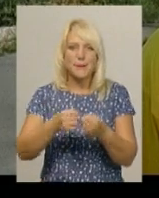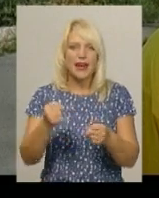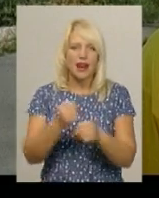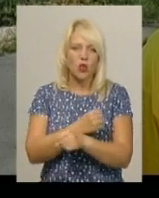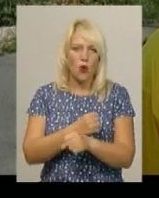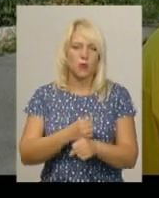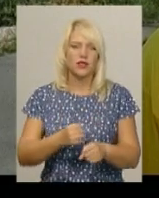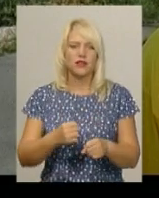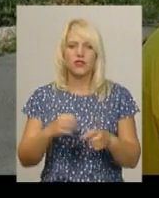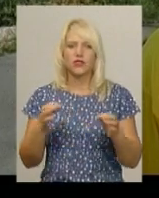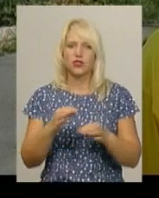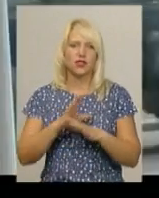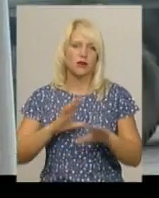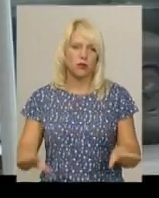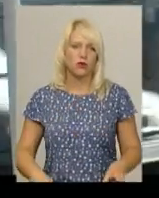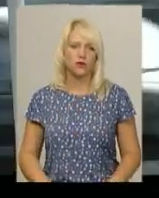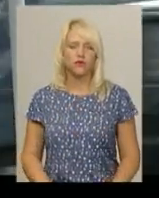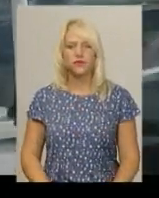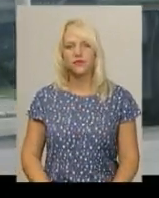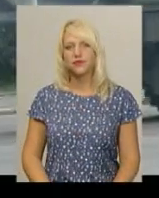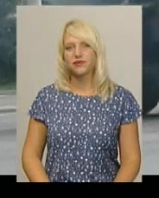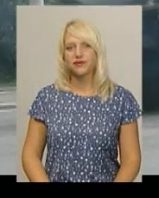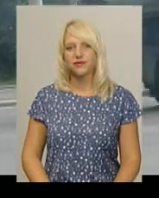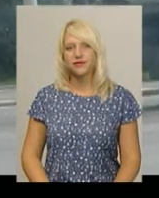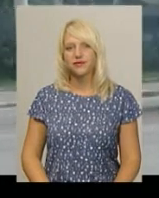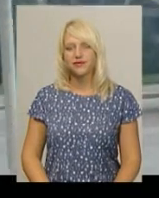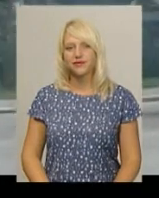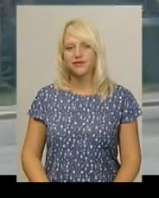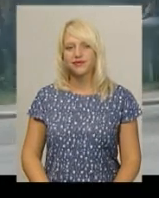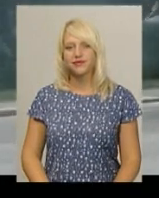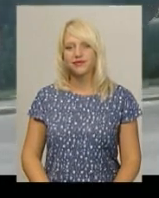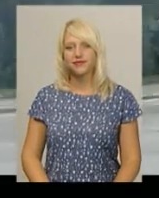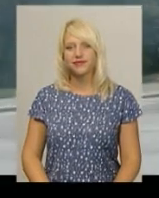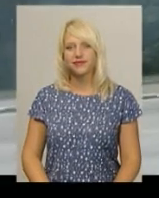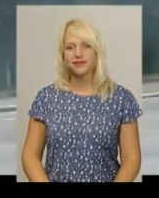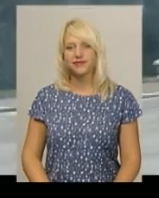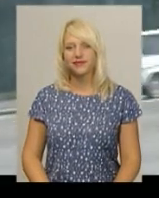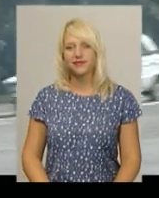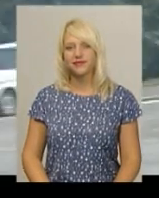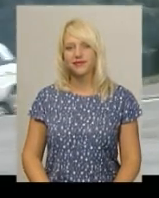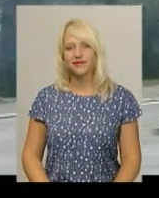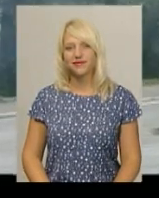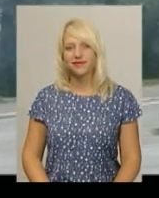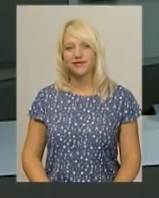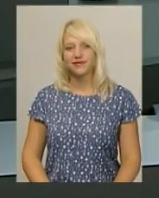вивихів, викрутів не було ніяких. Ярослава Антошевська, Дем'ян Цегольник. Новини Поділля. Центр.